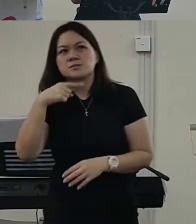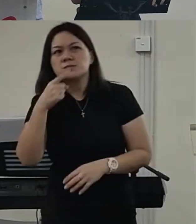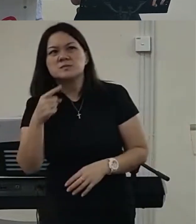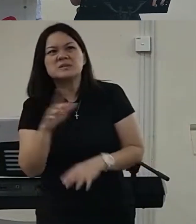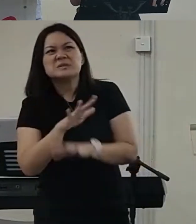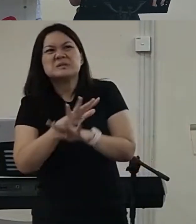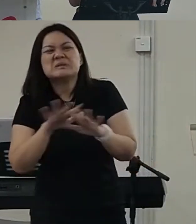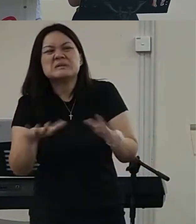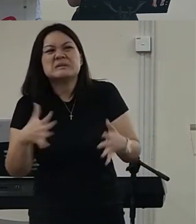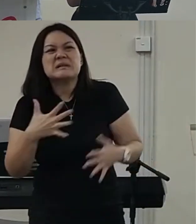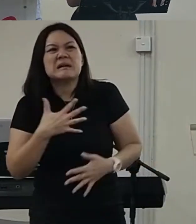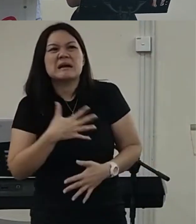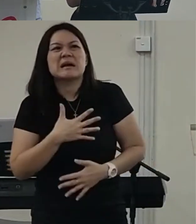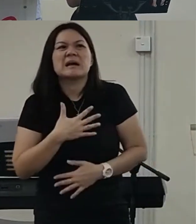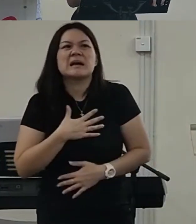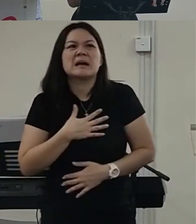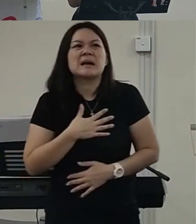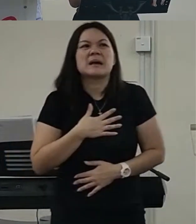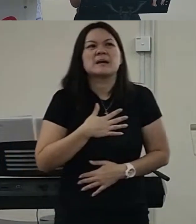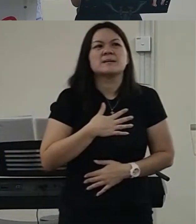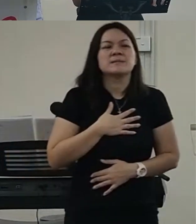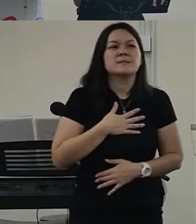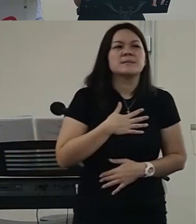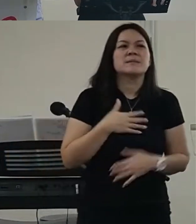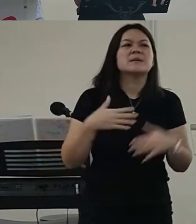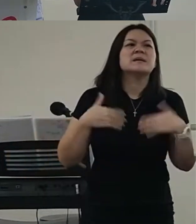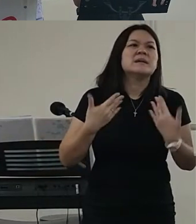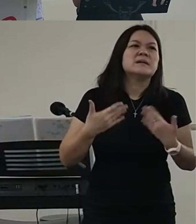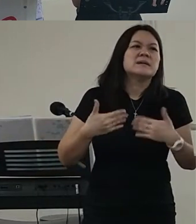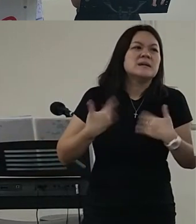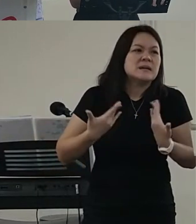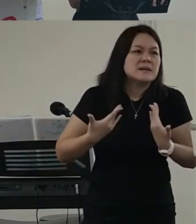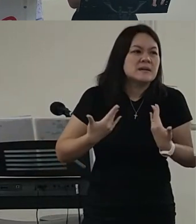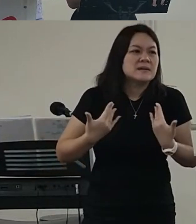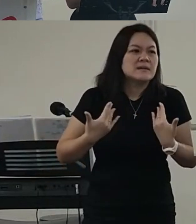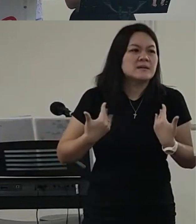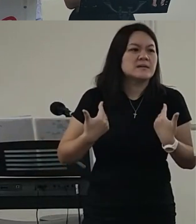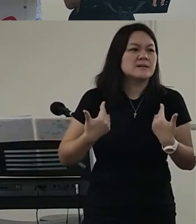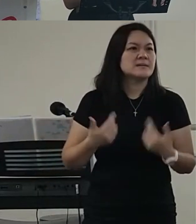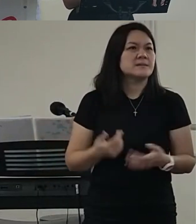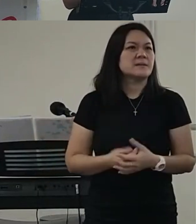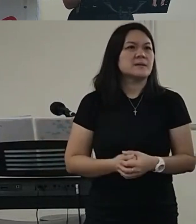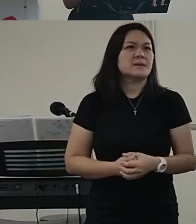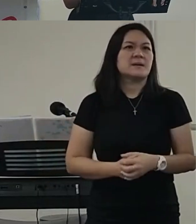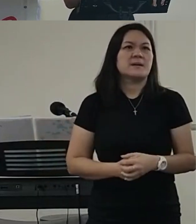然后这耶利米苏第一章第七节呢上帝说呢你不要说我是点幼的